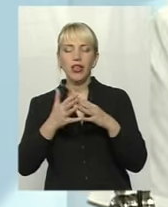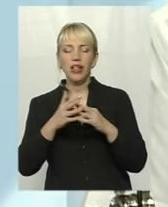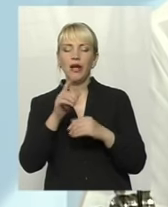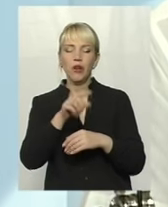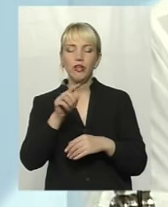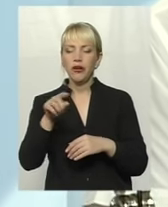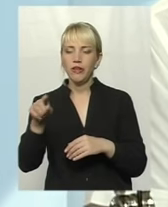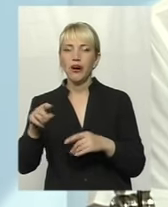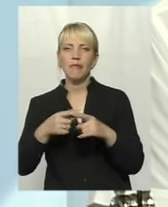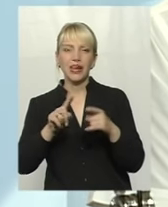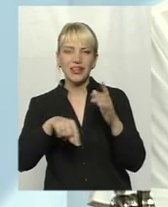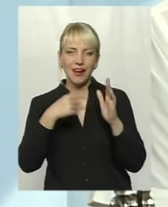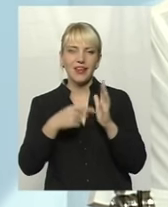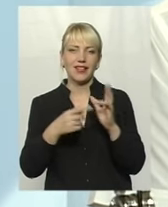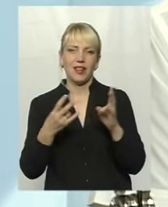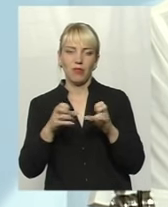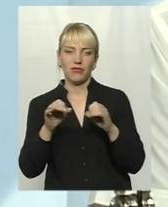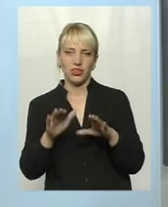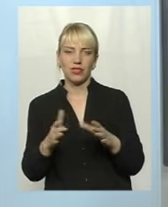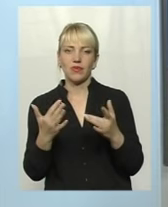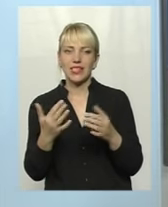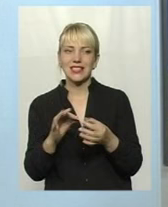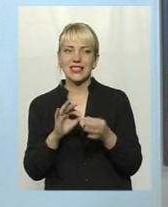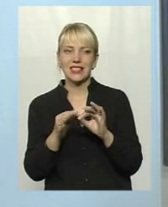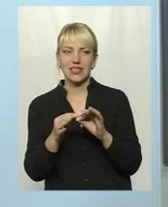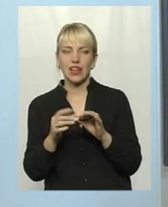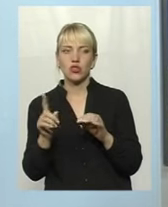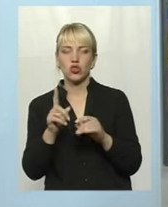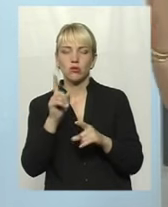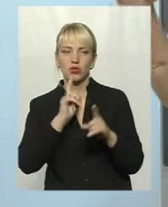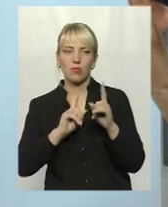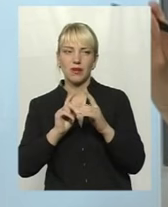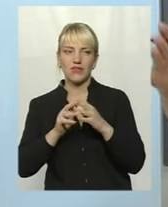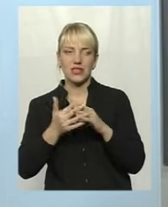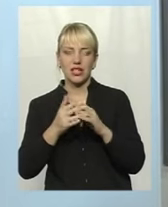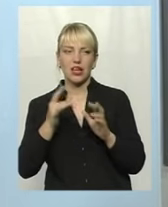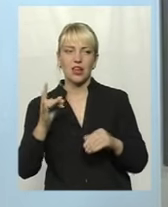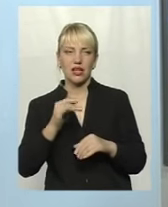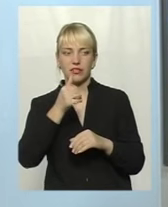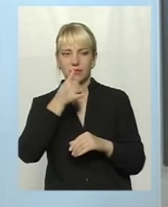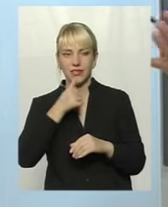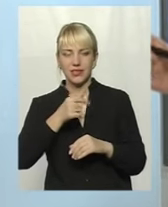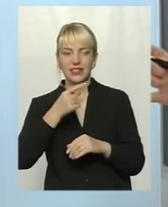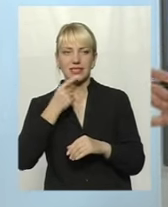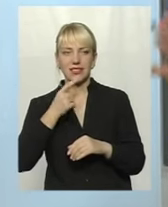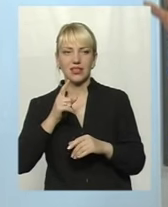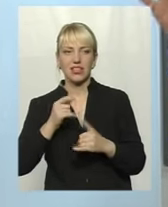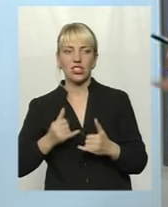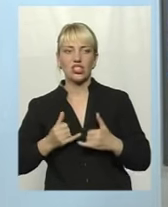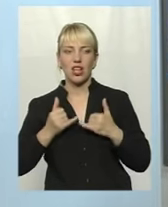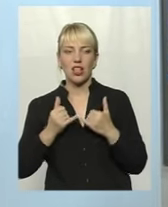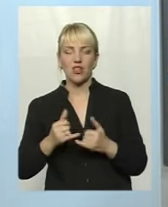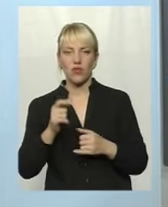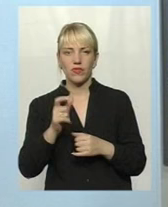питання вирішити, розумієте? Але наскільки складно зібрати схід села? Раз в місяць, і сказати, шановні мешканці,